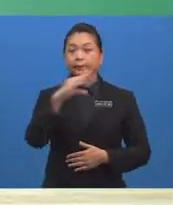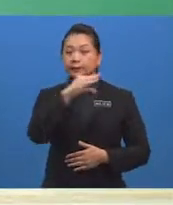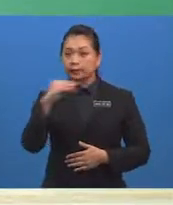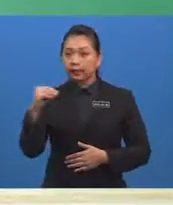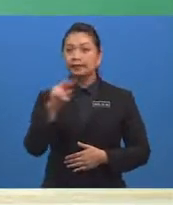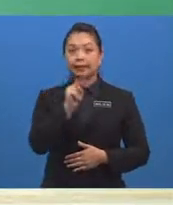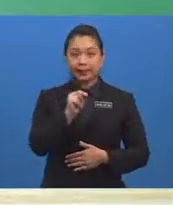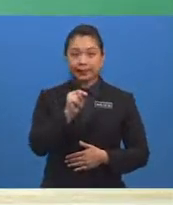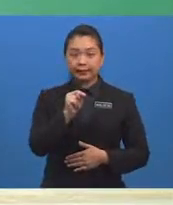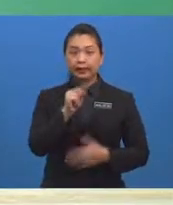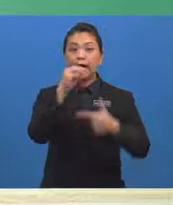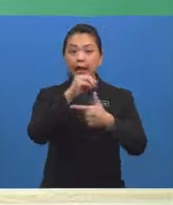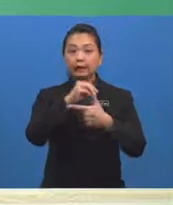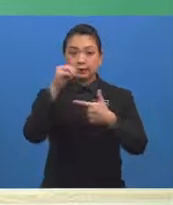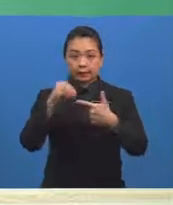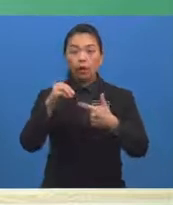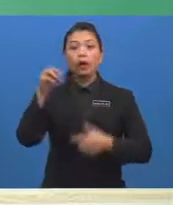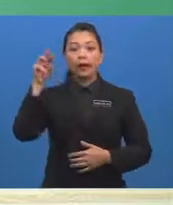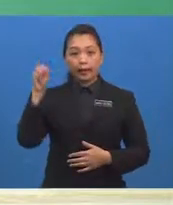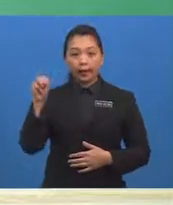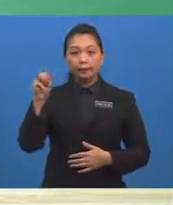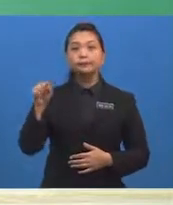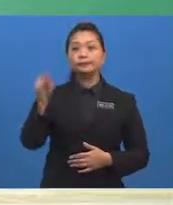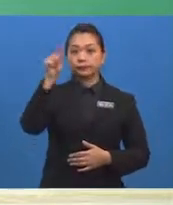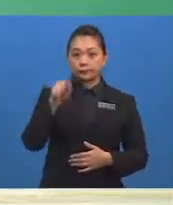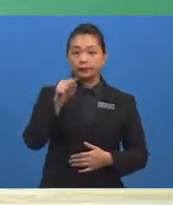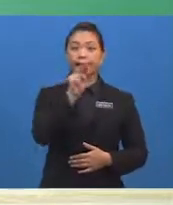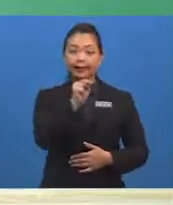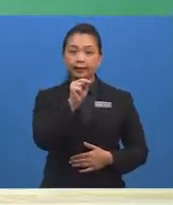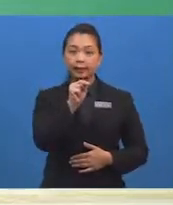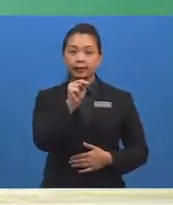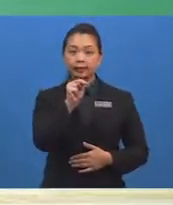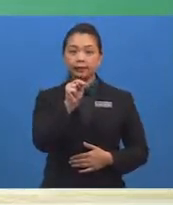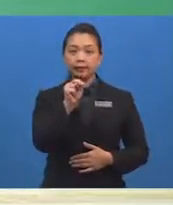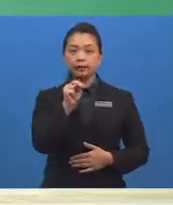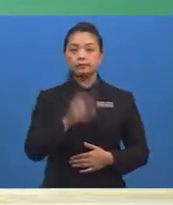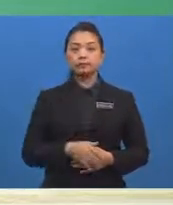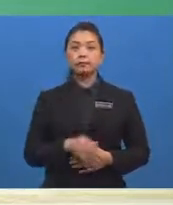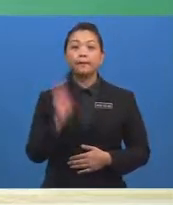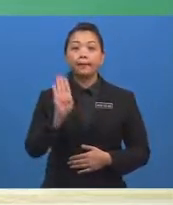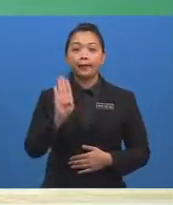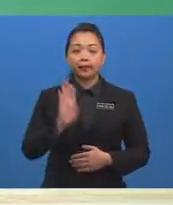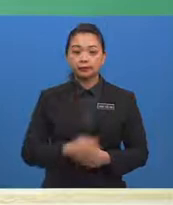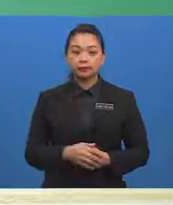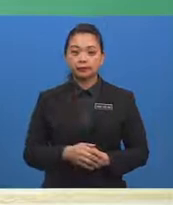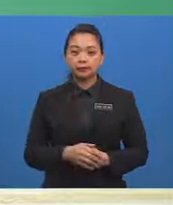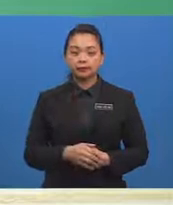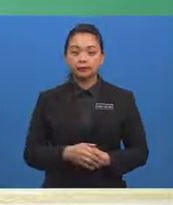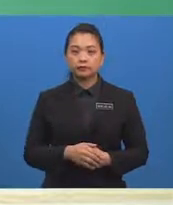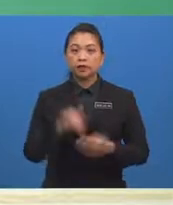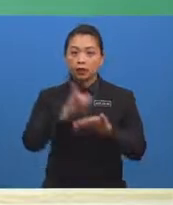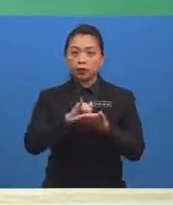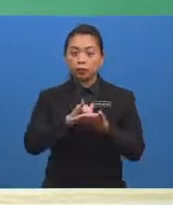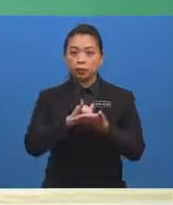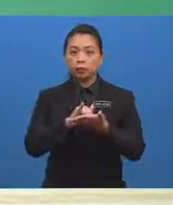hanya terdiri daripada pakej B Sekiranya Damia memilih negara Asia